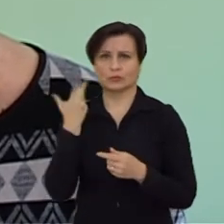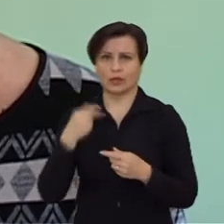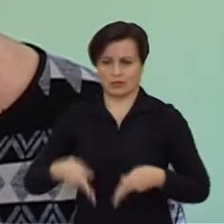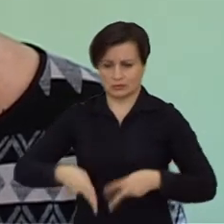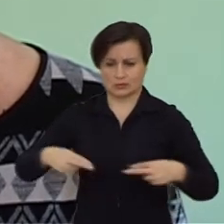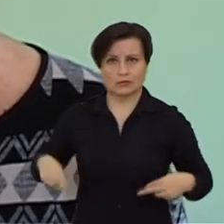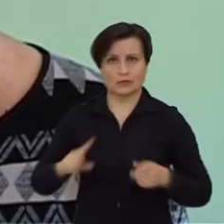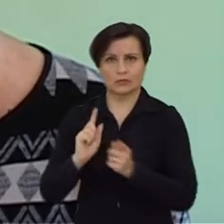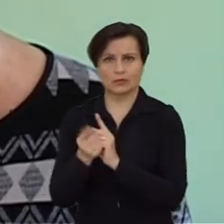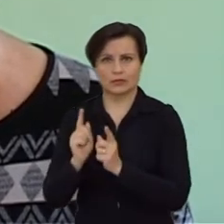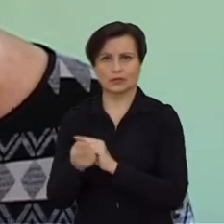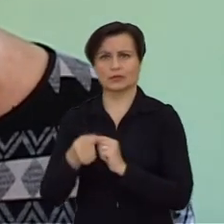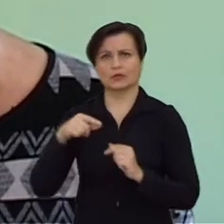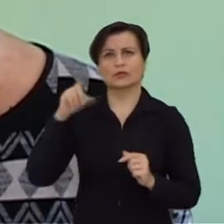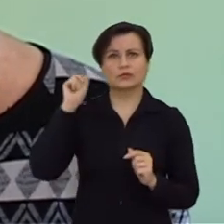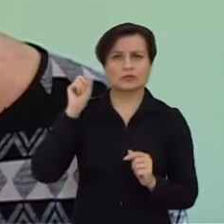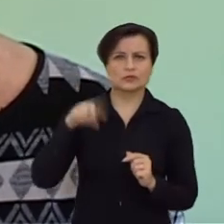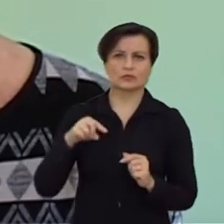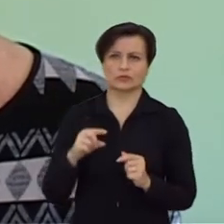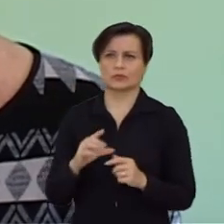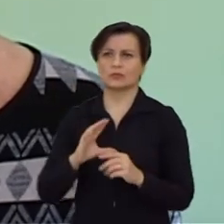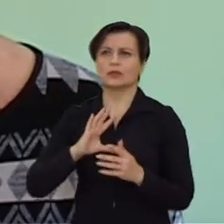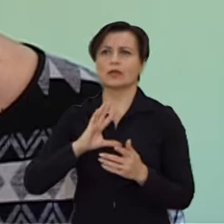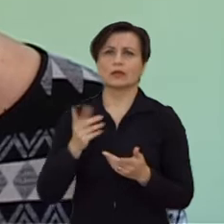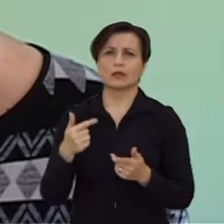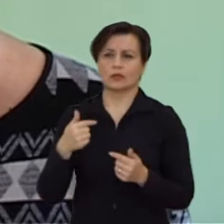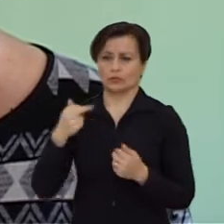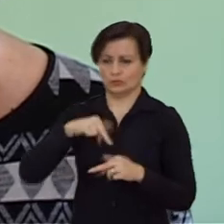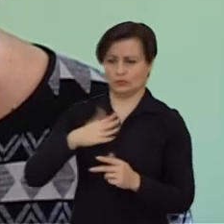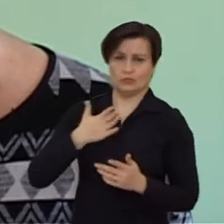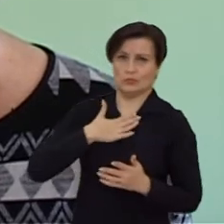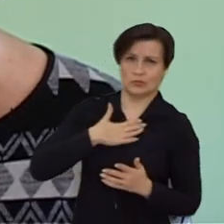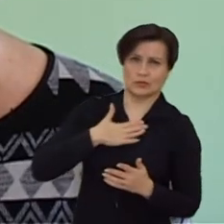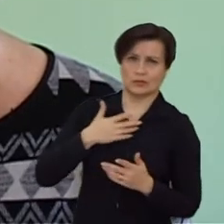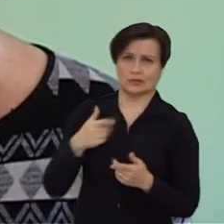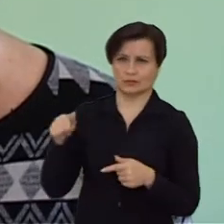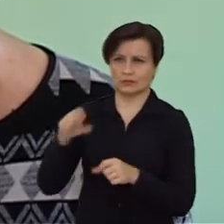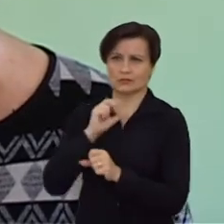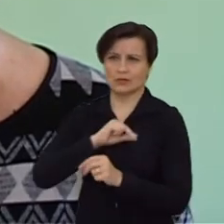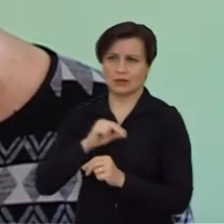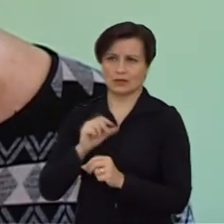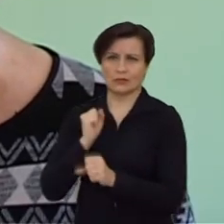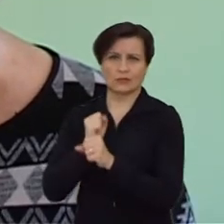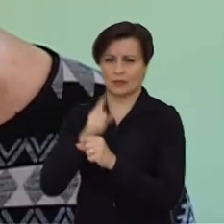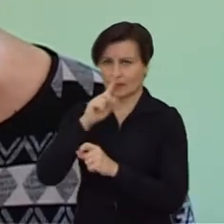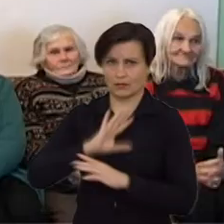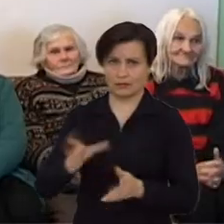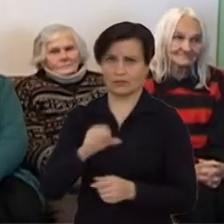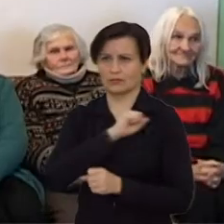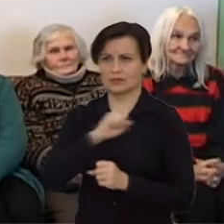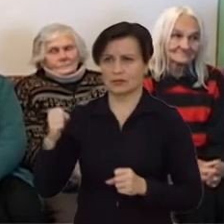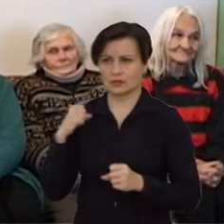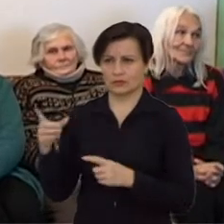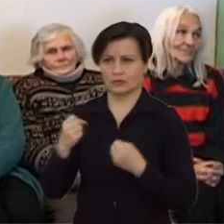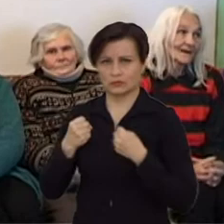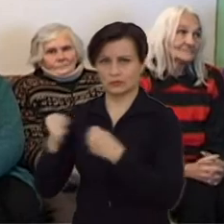kada einai tiesaus kelnes pamainyti, žinom, kad kažkas kažką, tai žinom, kad kažkas tai nepadarys to darbo žmonė. Pas